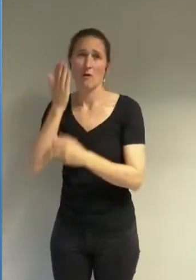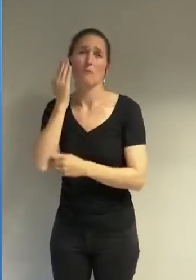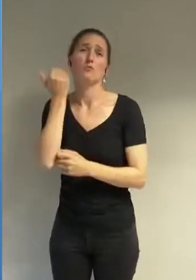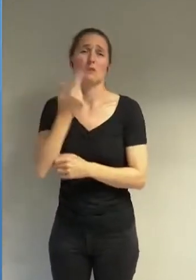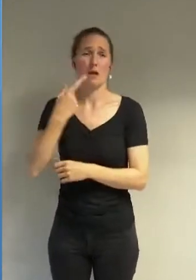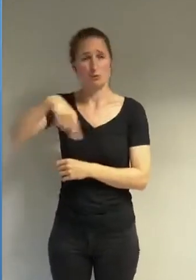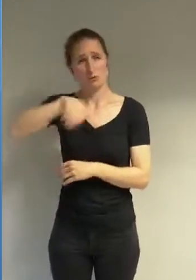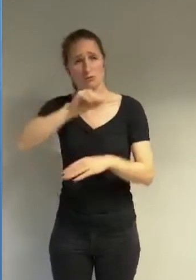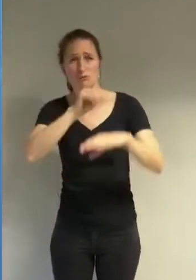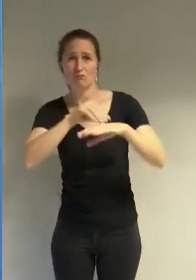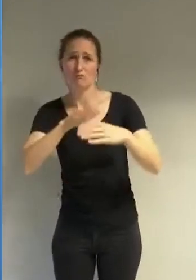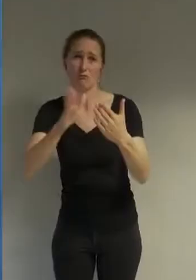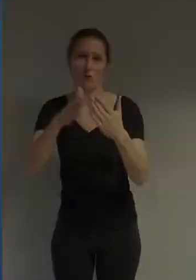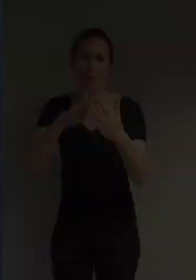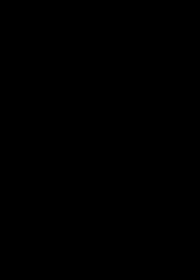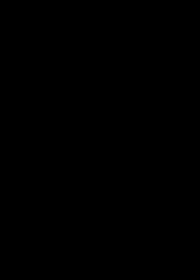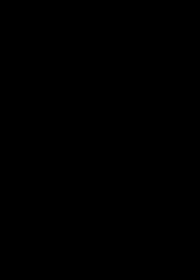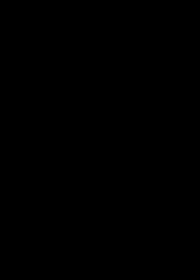même merci